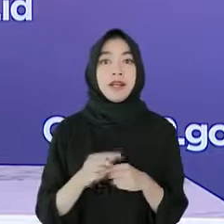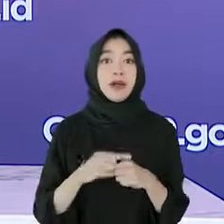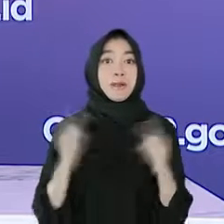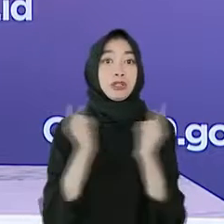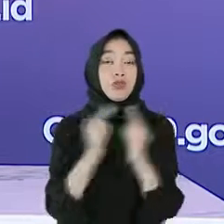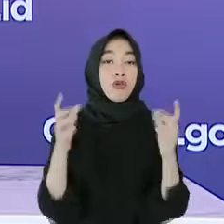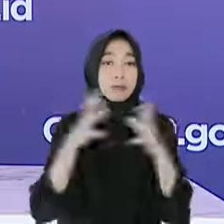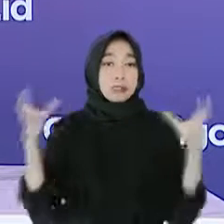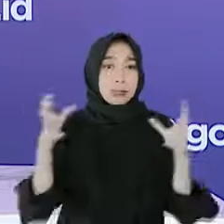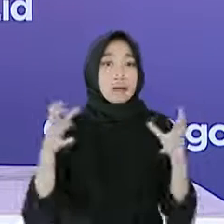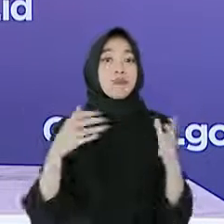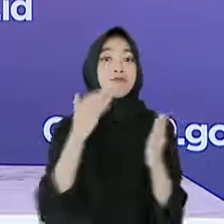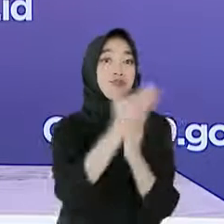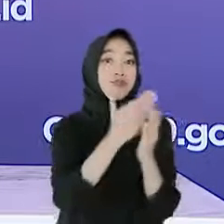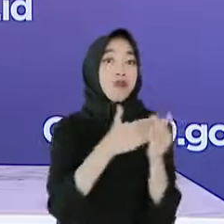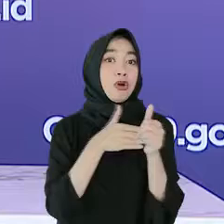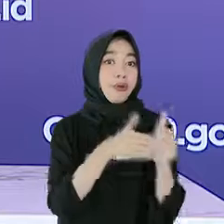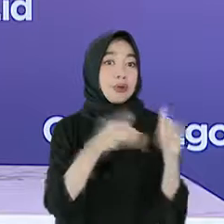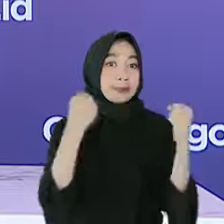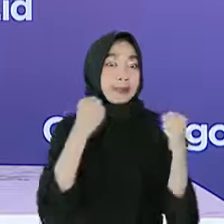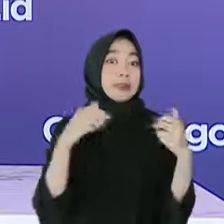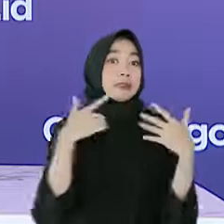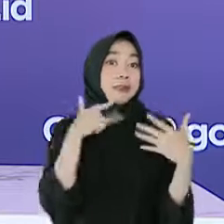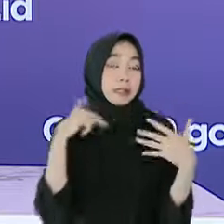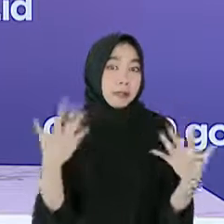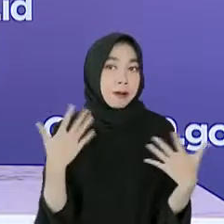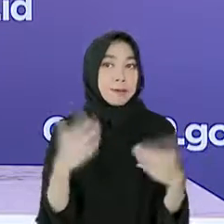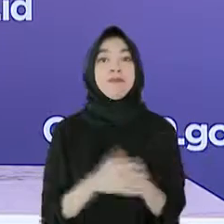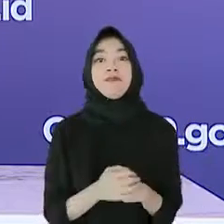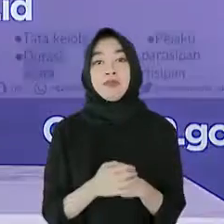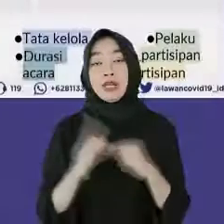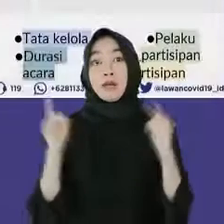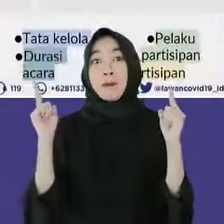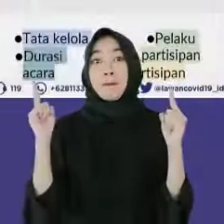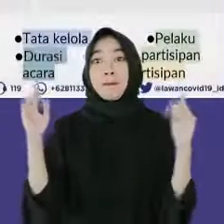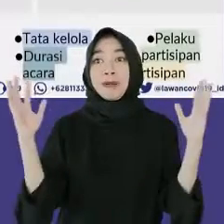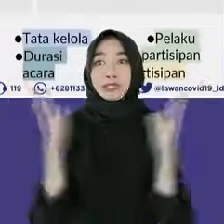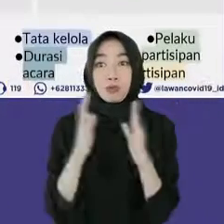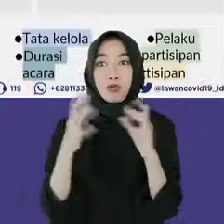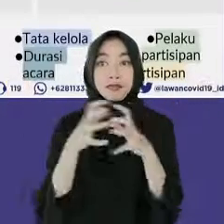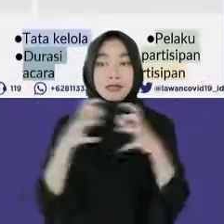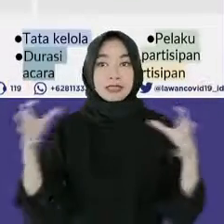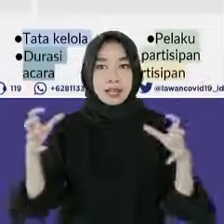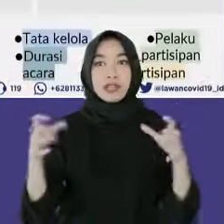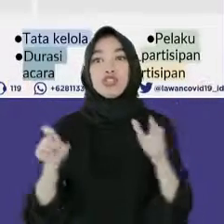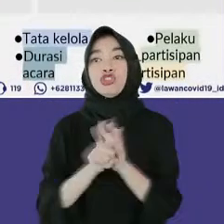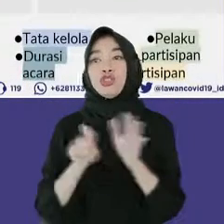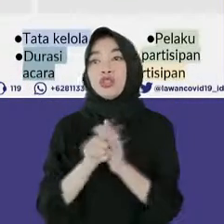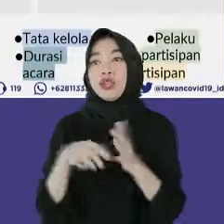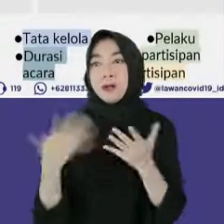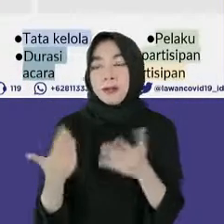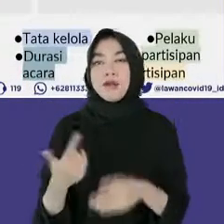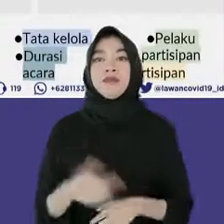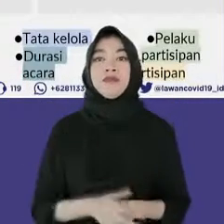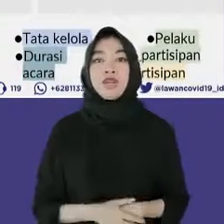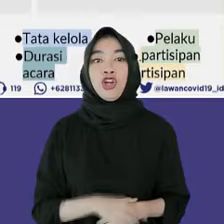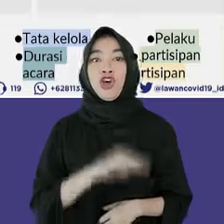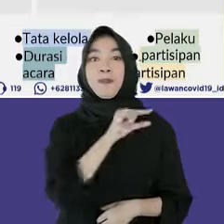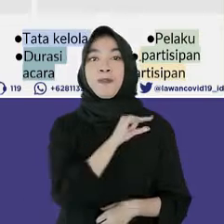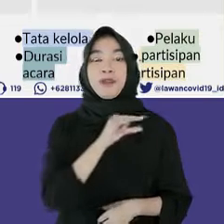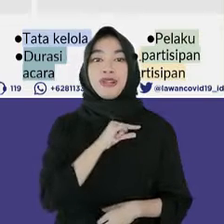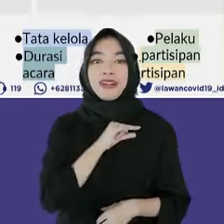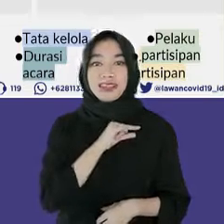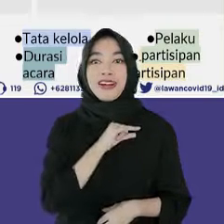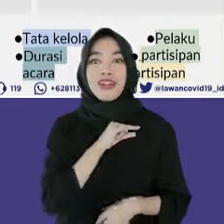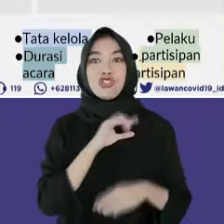besar. Pertemuan besar atau kegiatan umumnya ditandai dengan jumlah partisipan atau